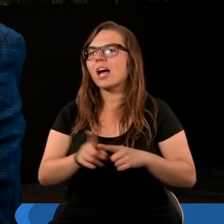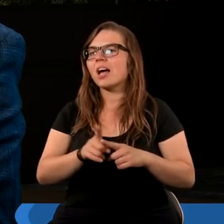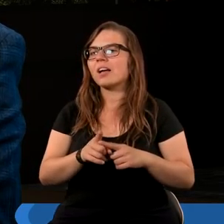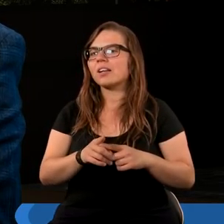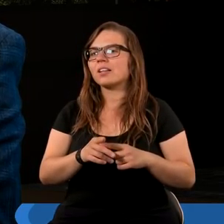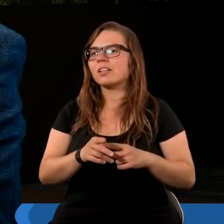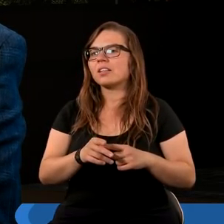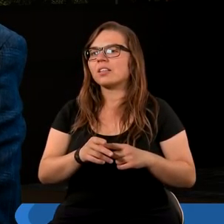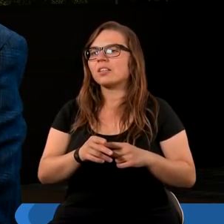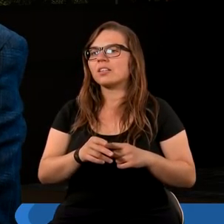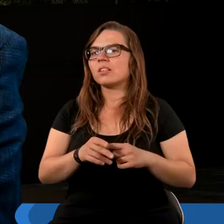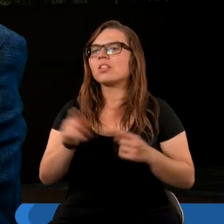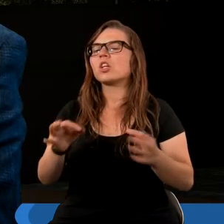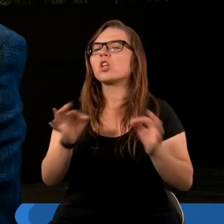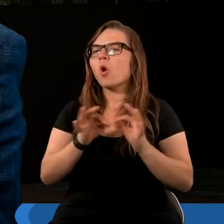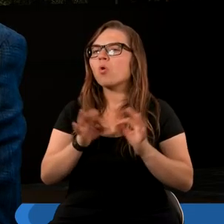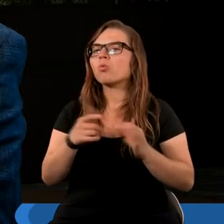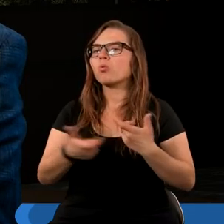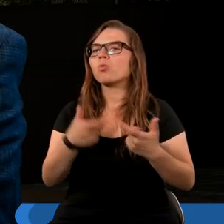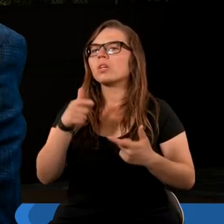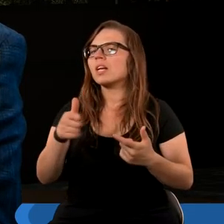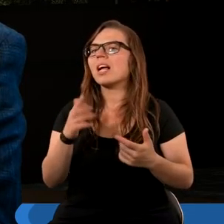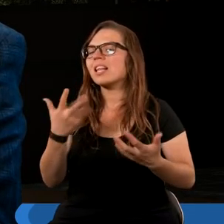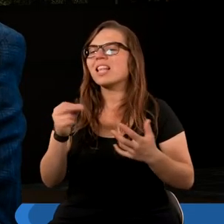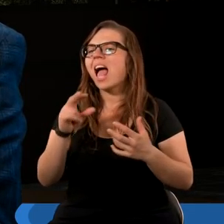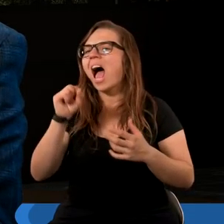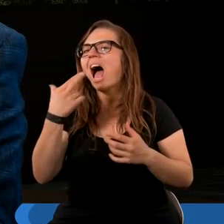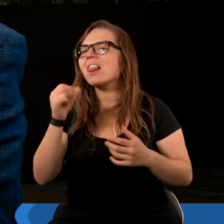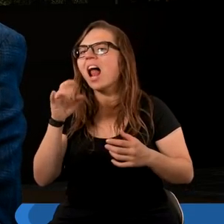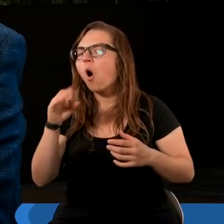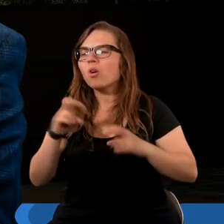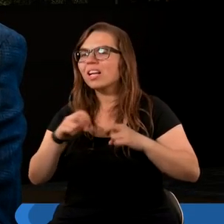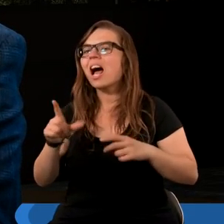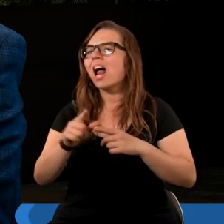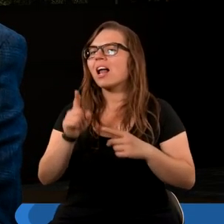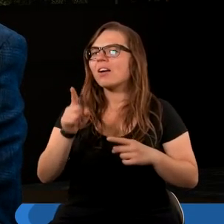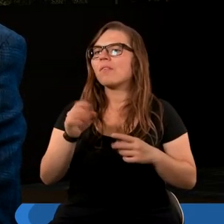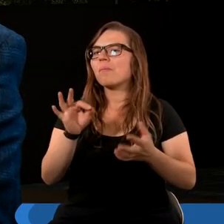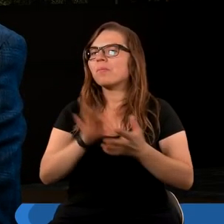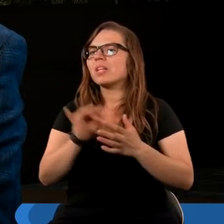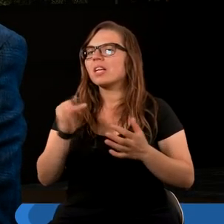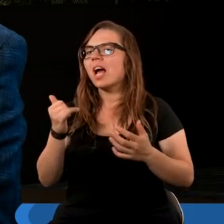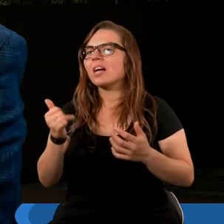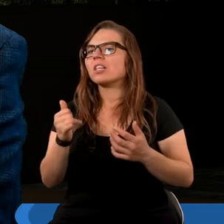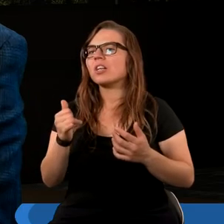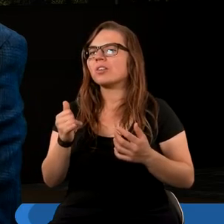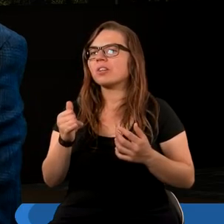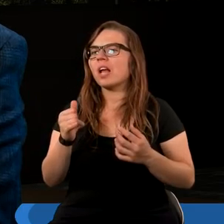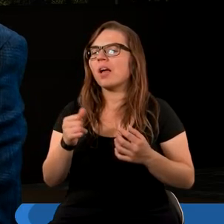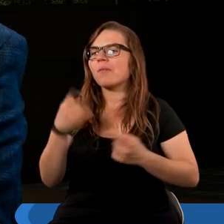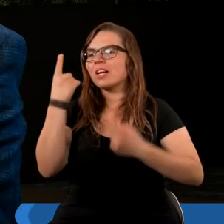Także jakby stosując może nie analogię tylko dla analogii, ale rzeczywiście jakąś